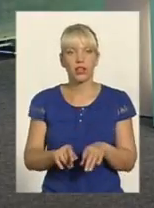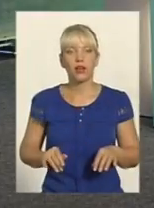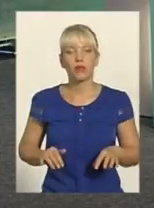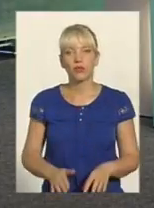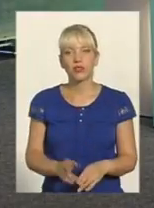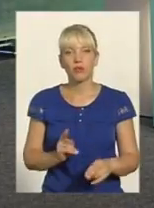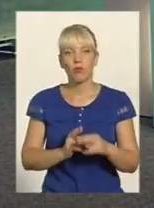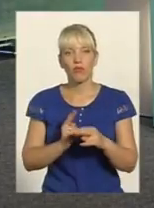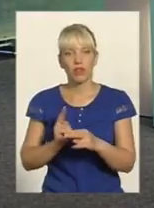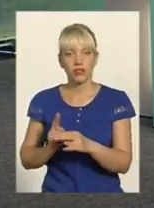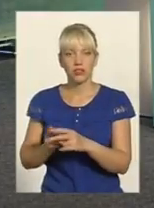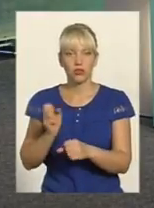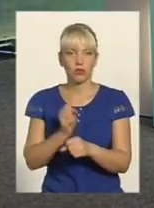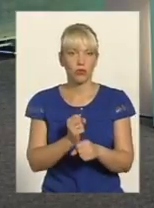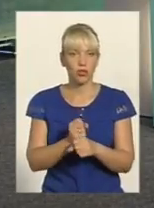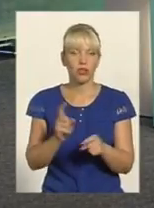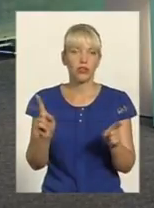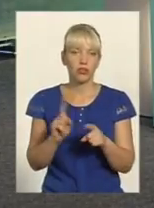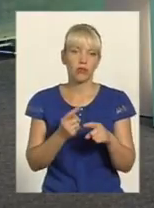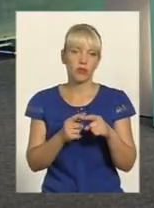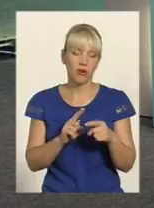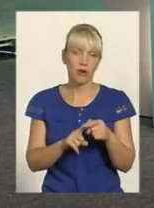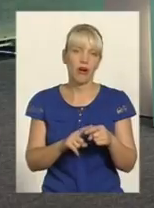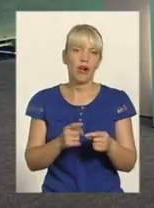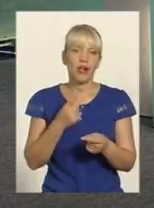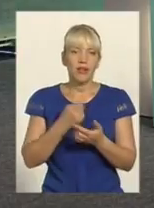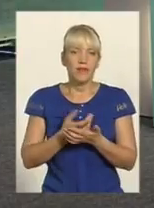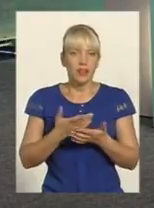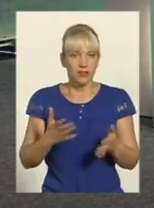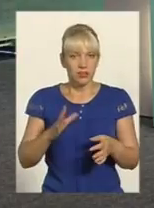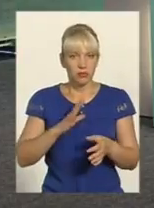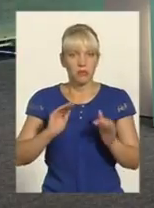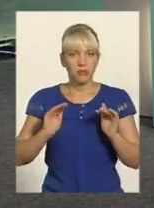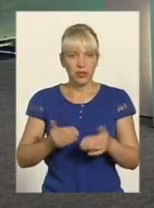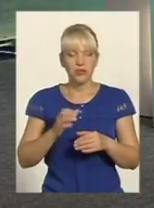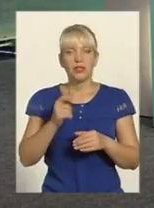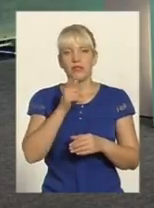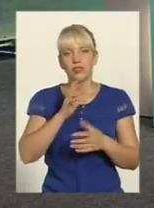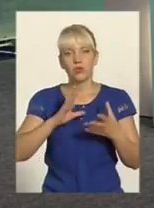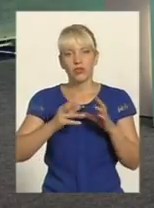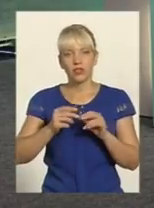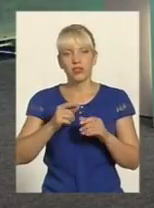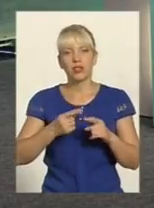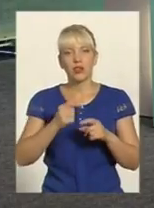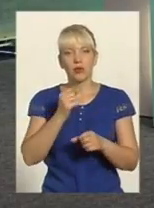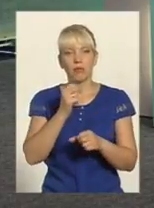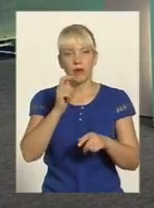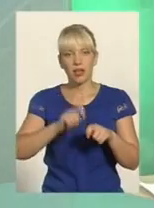роботу для того, щоб цього явища було значно менше Крім того, по результатам підсумкової перевірки, майже 20%